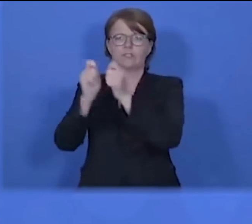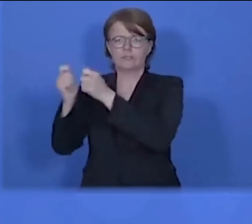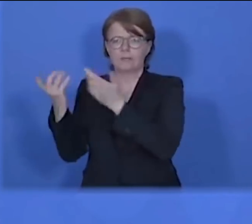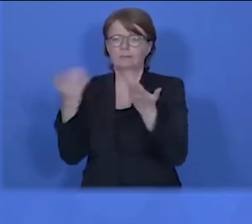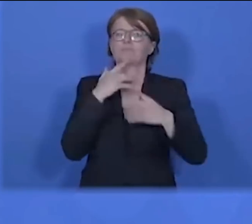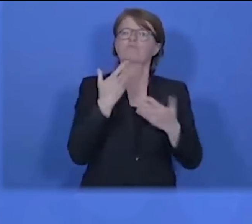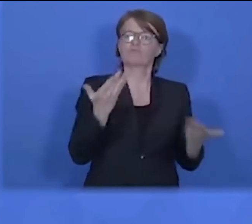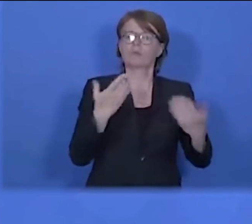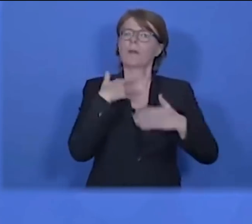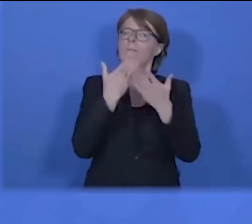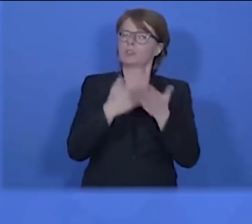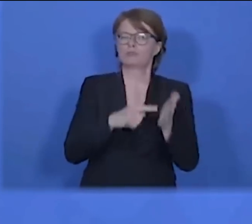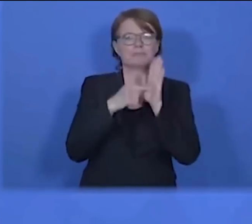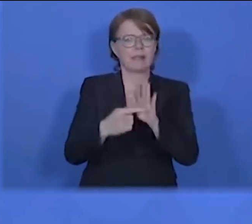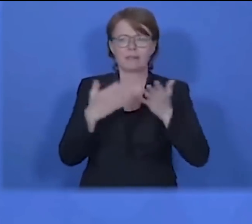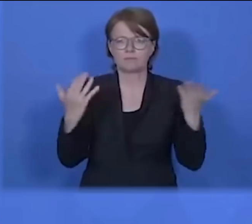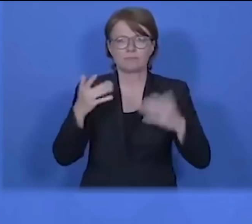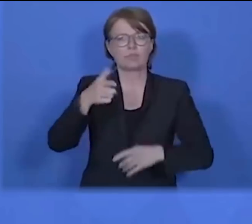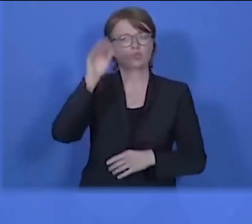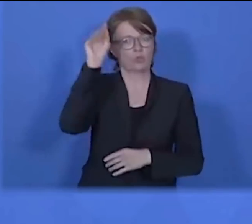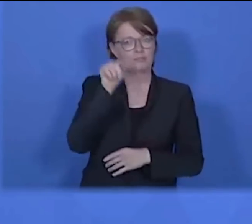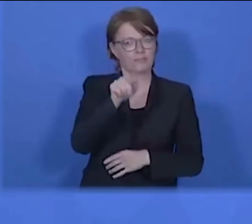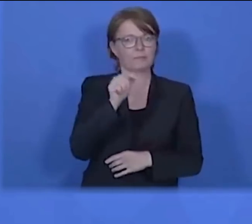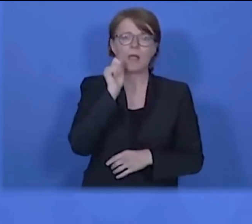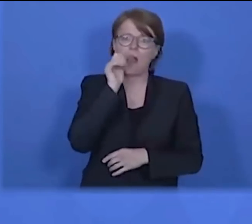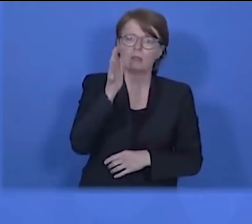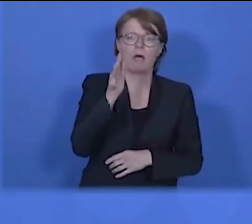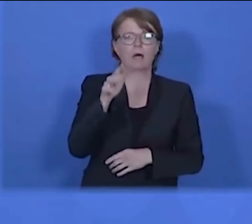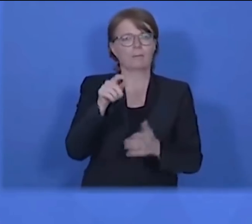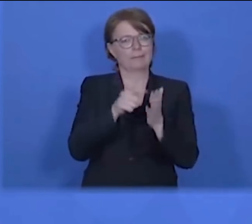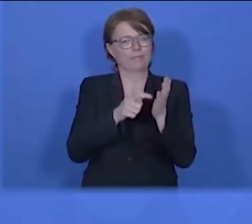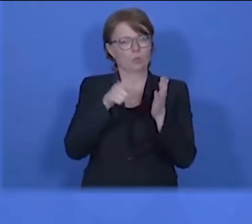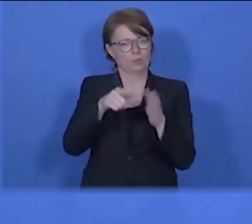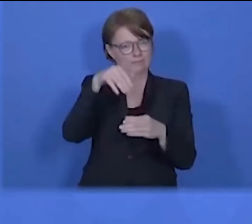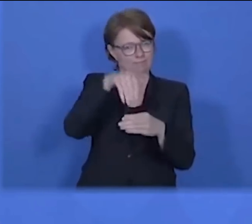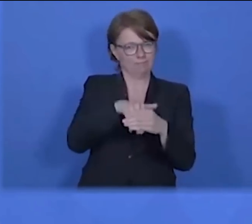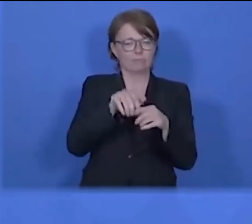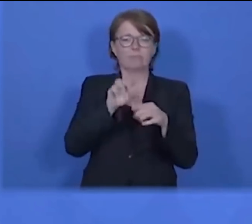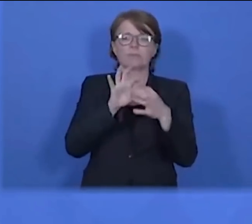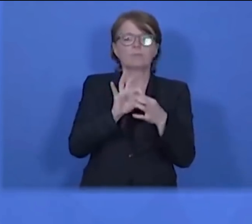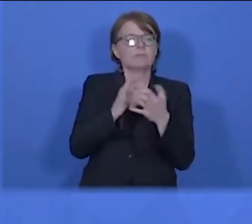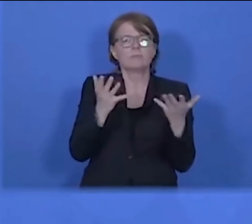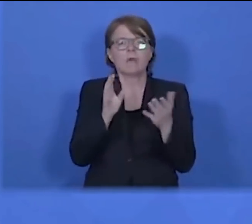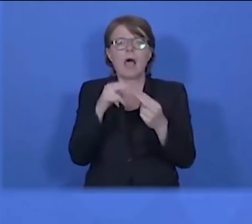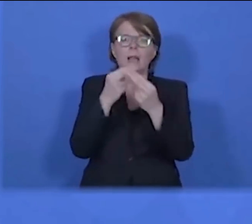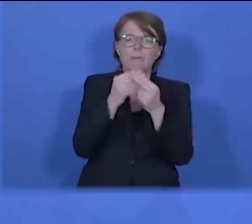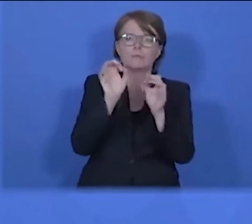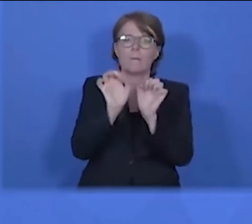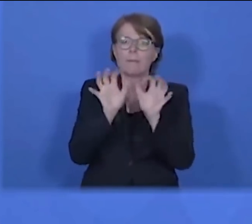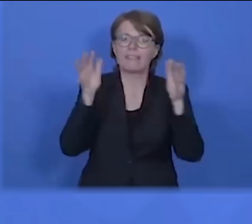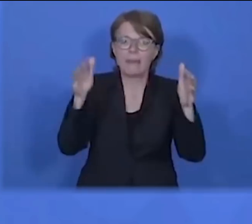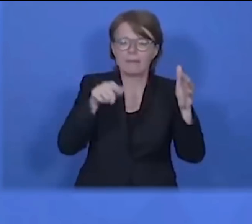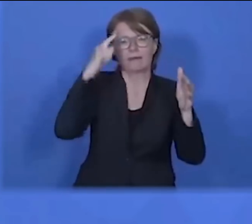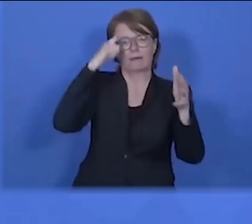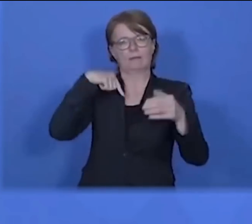ein Beispiel dafür, wie sozusagen der zukünftige Alltag unter den Bedingungen der Pandemie gestaltet wird,